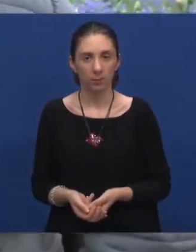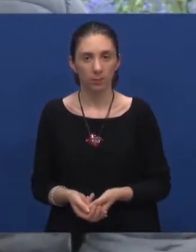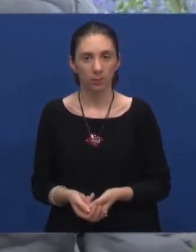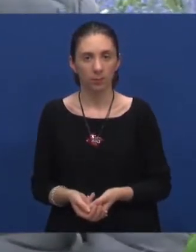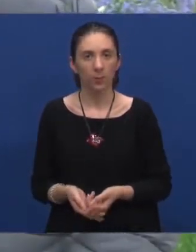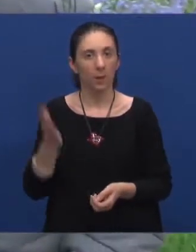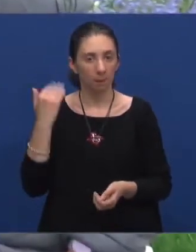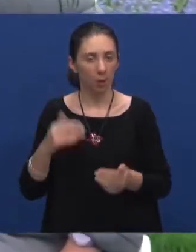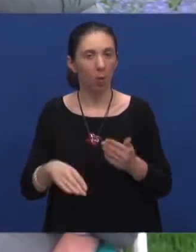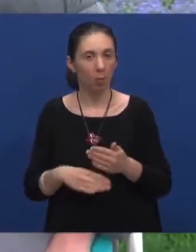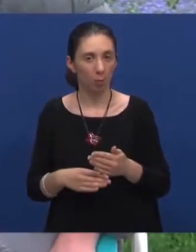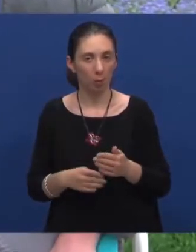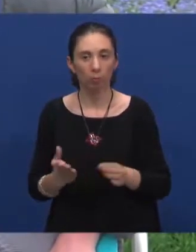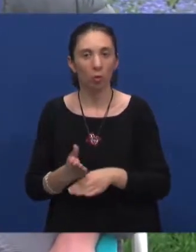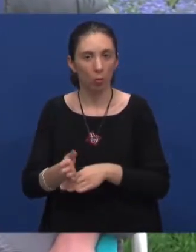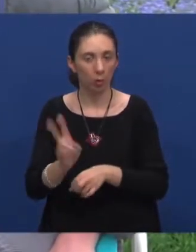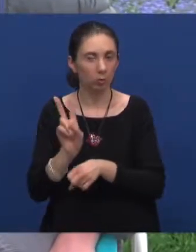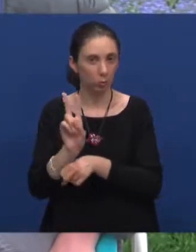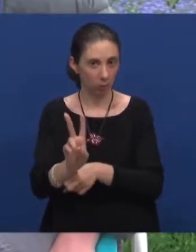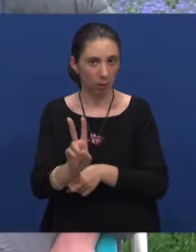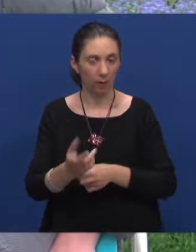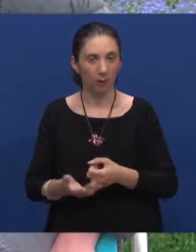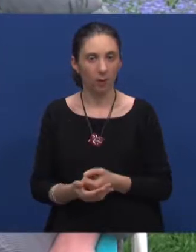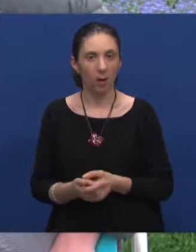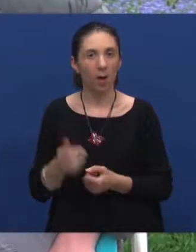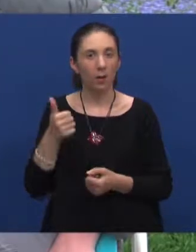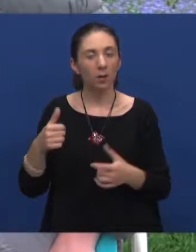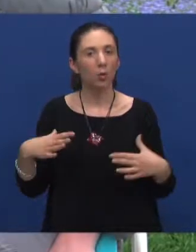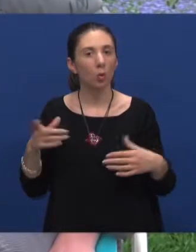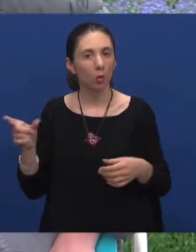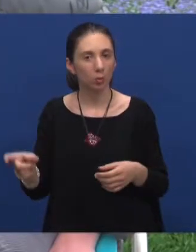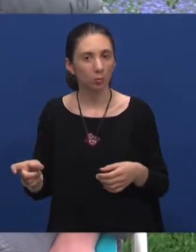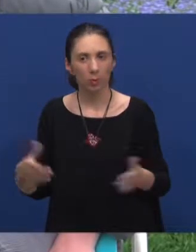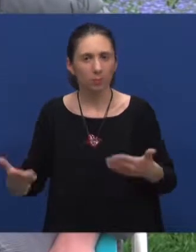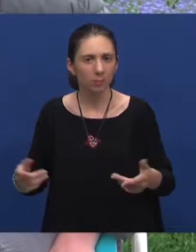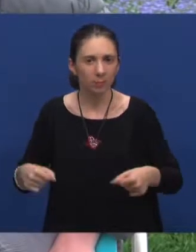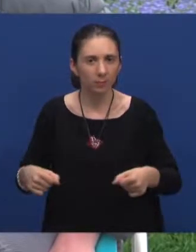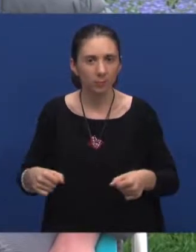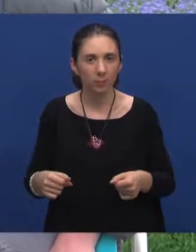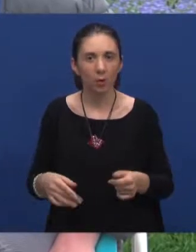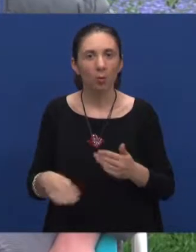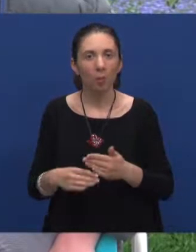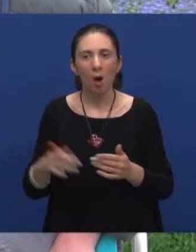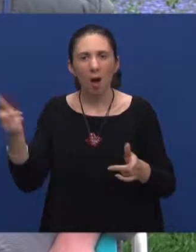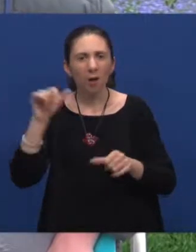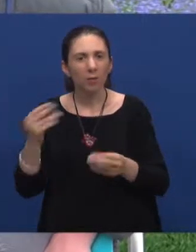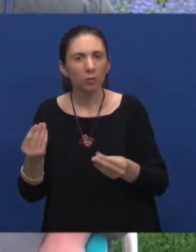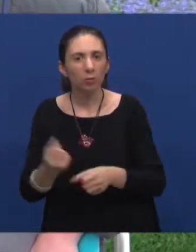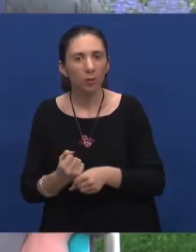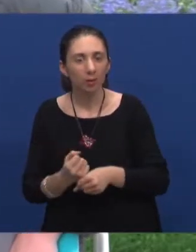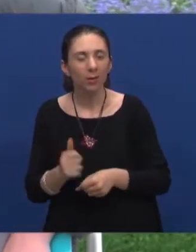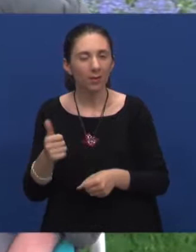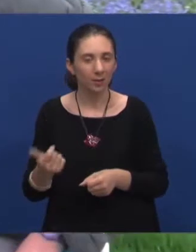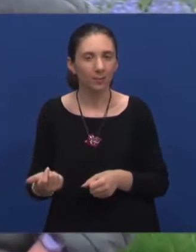Bilo je pomoći što se tiče ulazka u tramvaj, ali jedan gospodin pohitio je pomoći, ali nešto je krivo napravio. Što je to? Da,